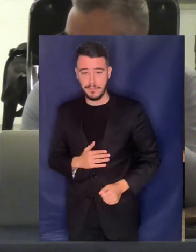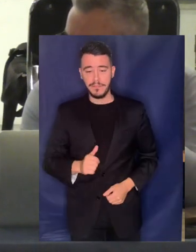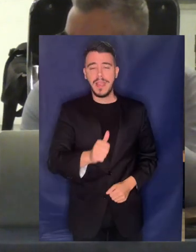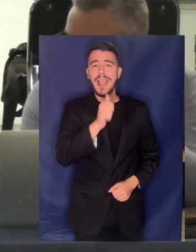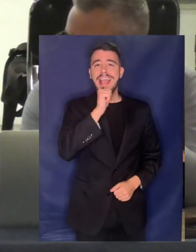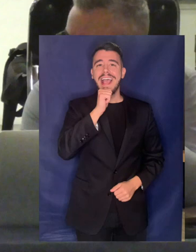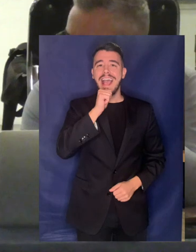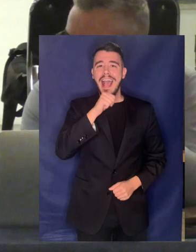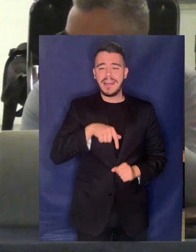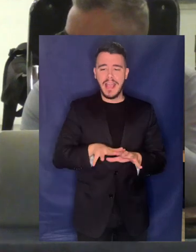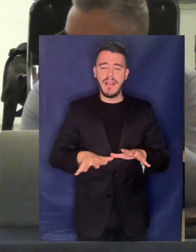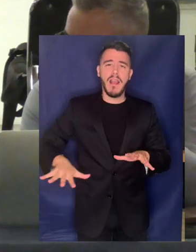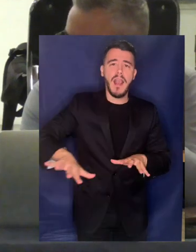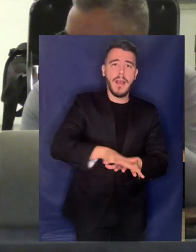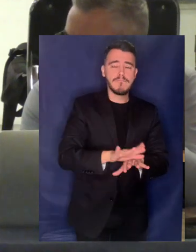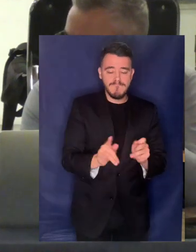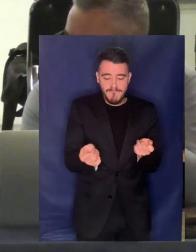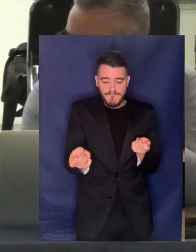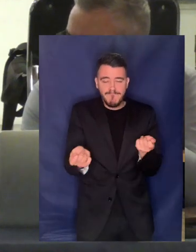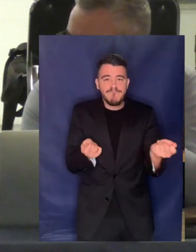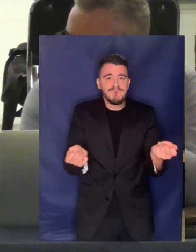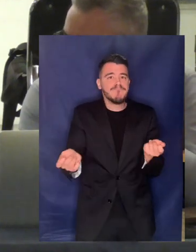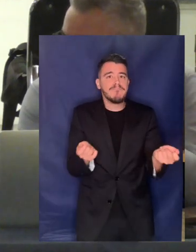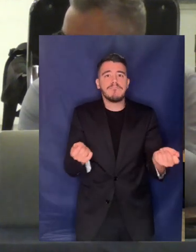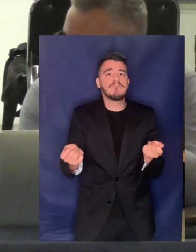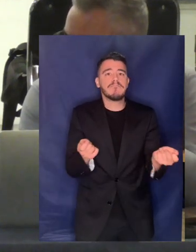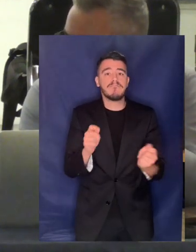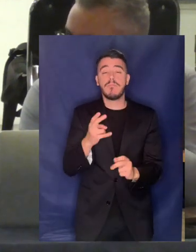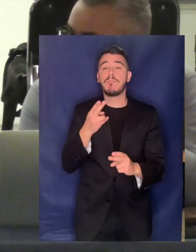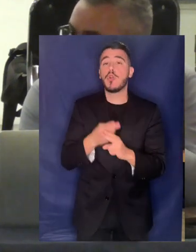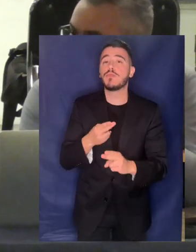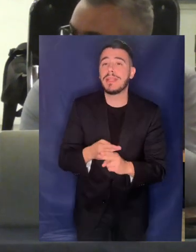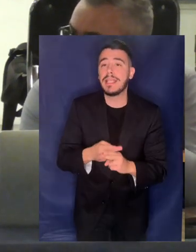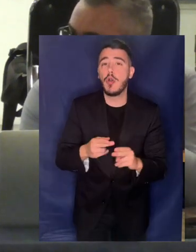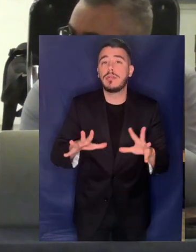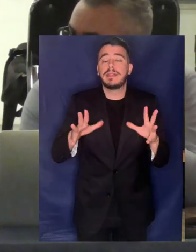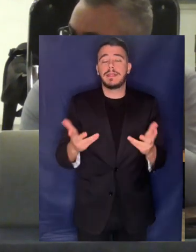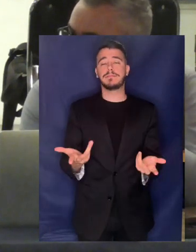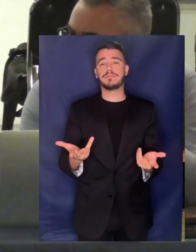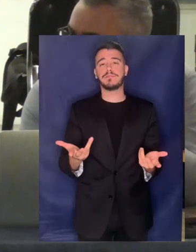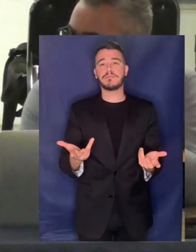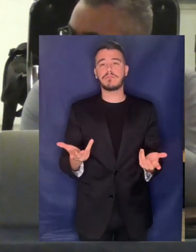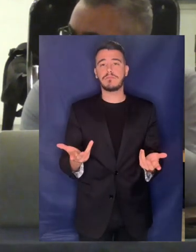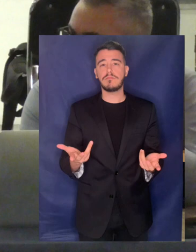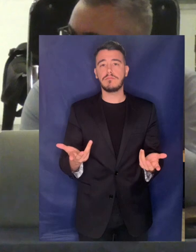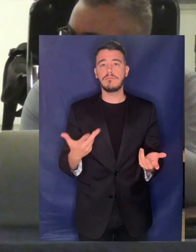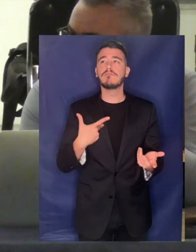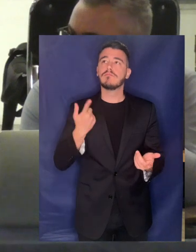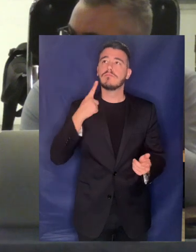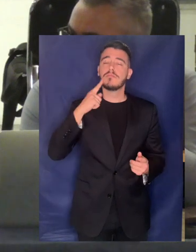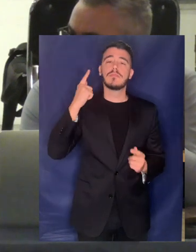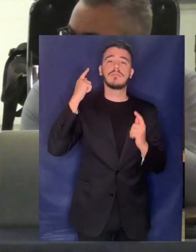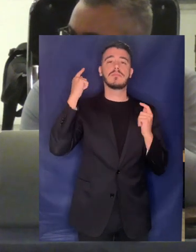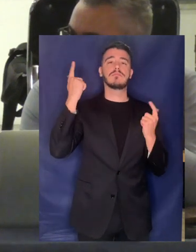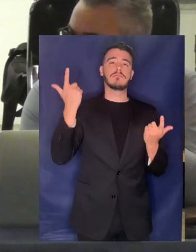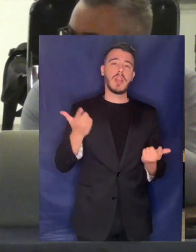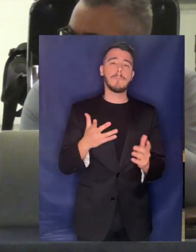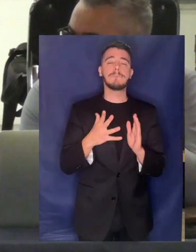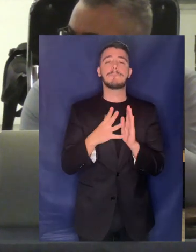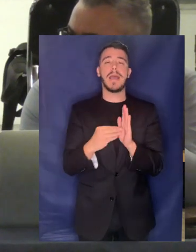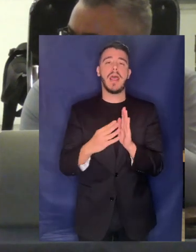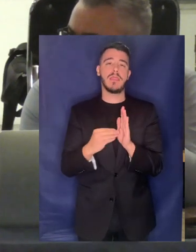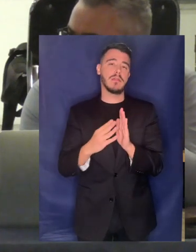επικορικότητας Αρχή της επικορικότητας, εμείς συνδεγμικοί λέμε ότι είναι η κοινωνική αρχή Όταν μια εθνική ένωμη τάξη δεν